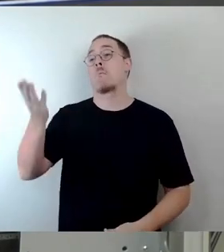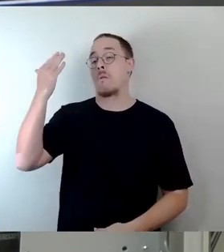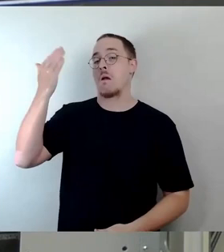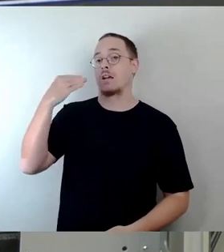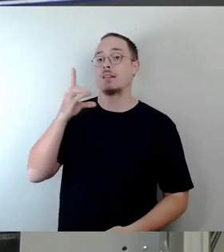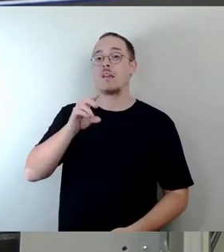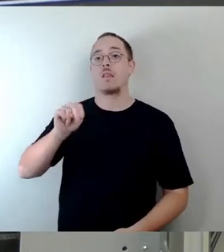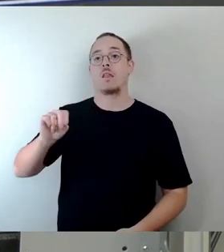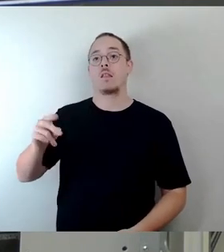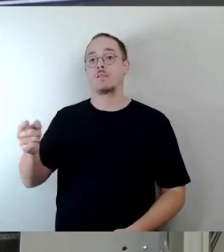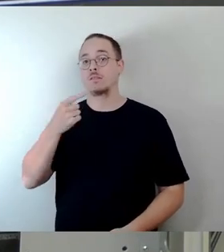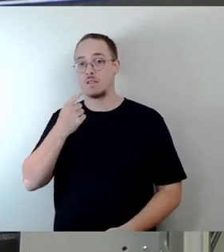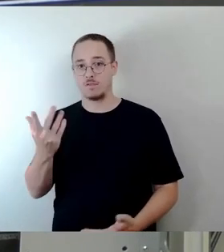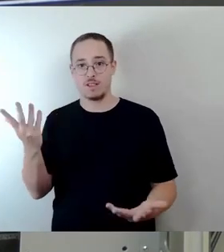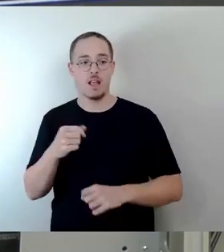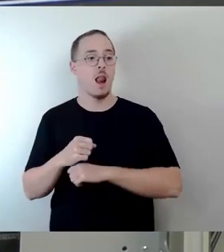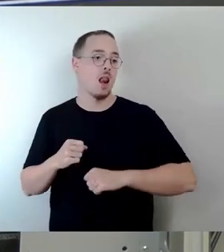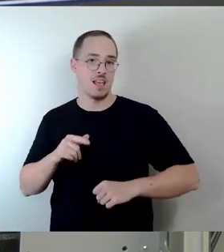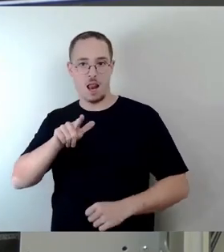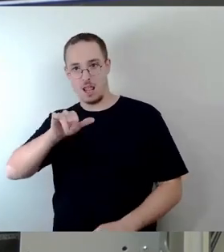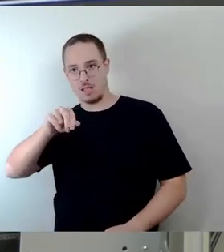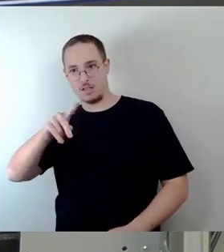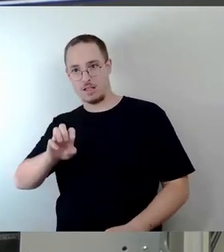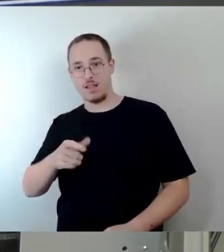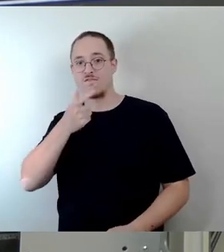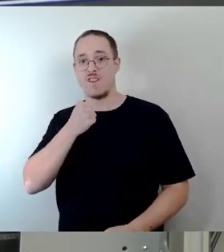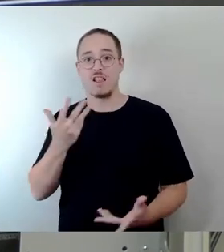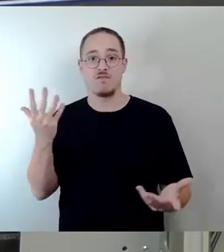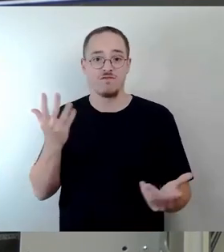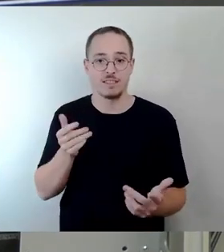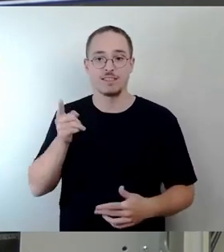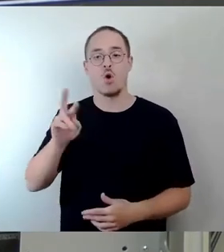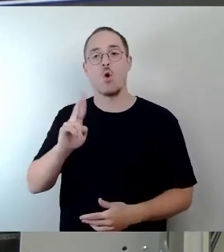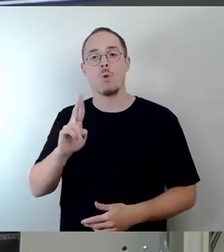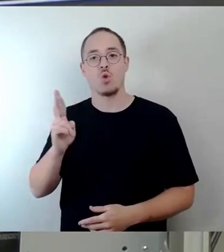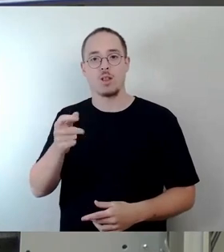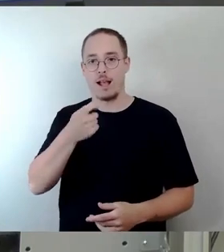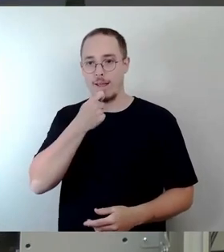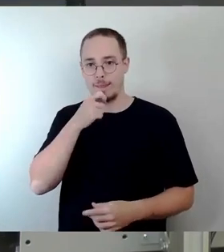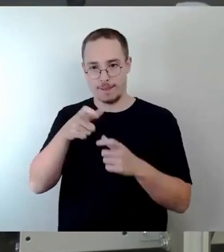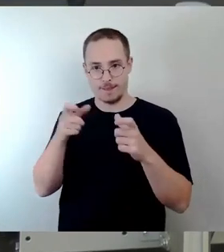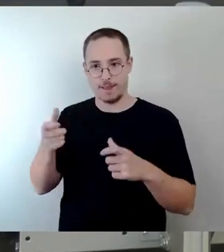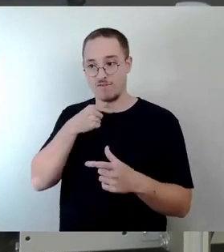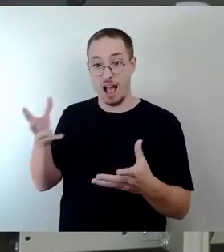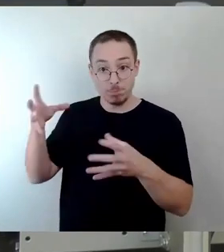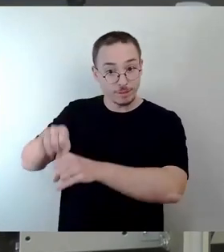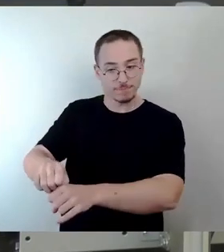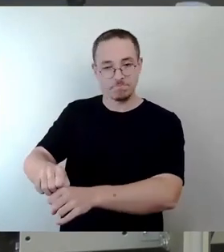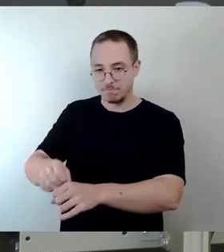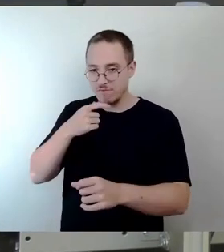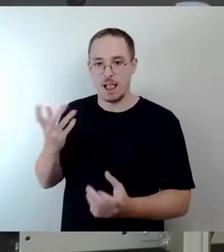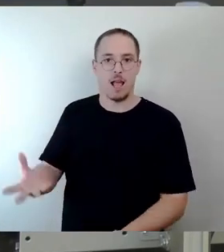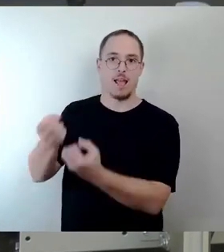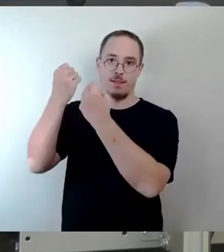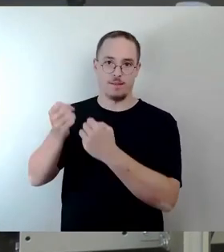Robotronkantine vor dem Abriss retten. Was haben wir gemacht? Wir haben einen Antrag gestellt, hier im Stadtrat, der hatte folgenden Inhalt.